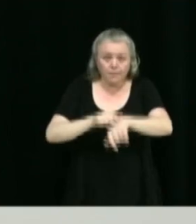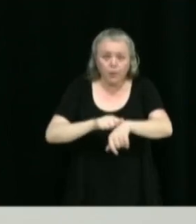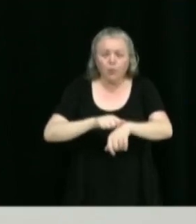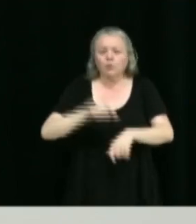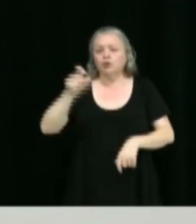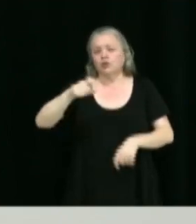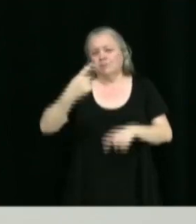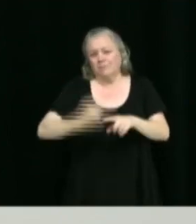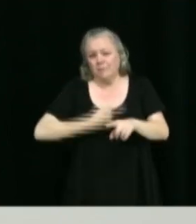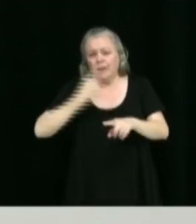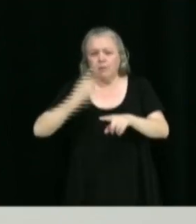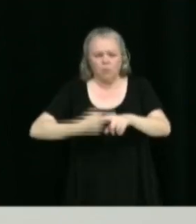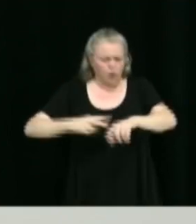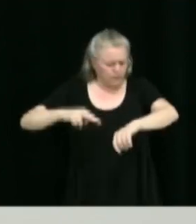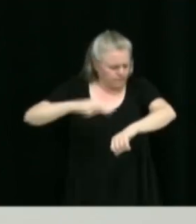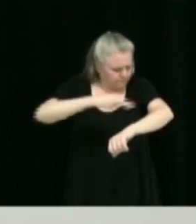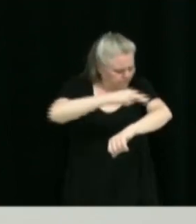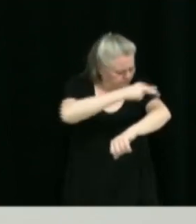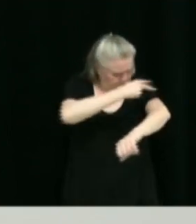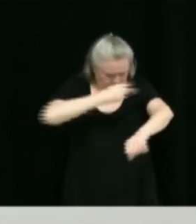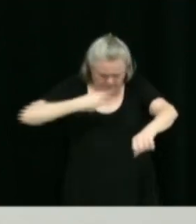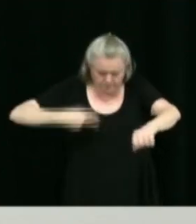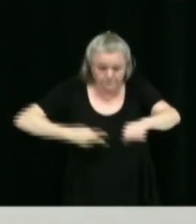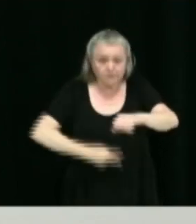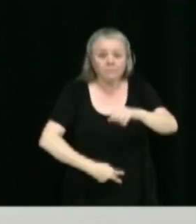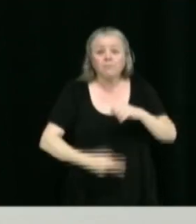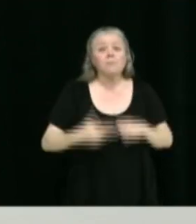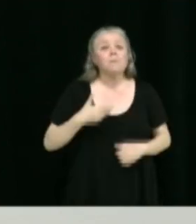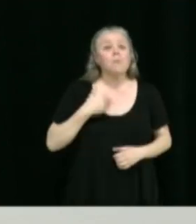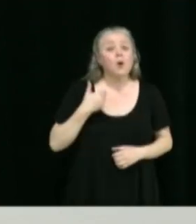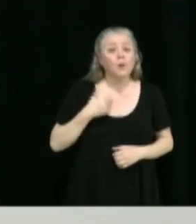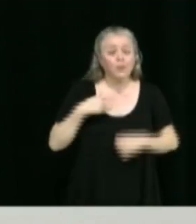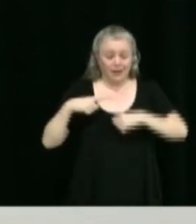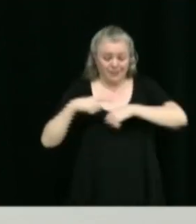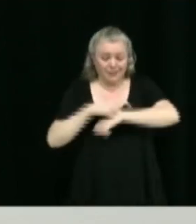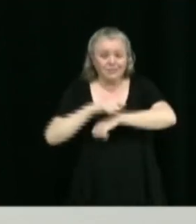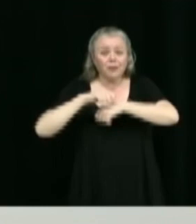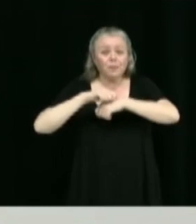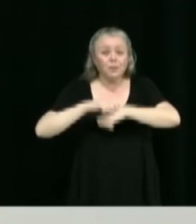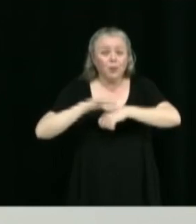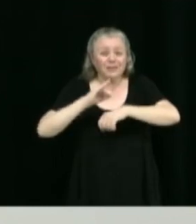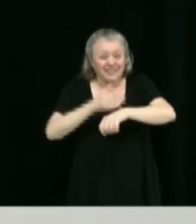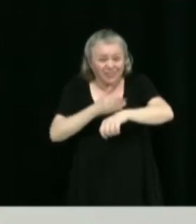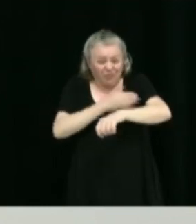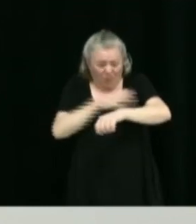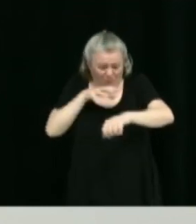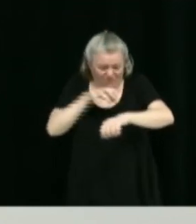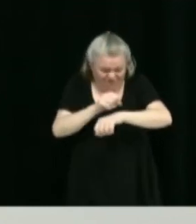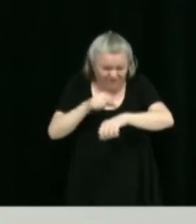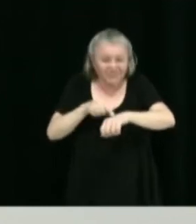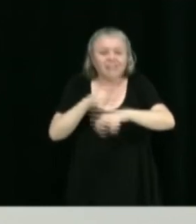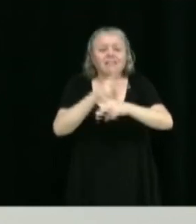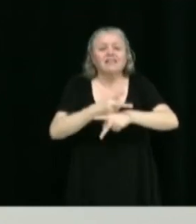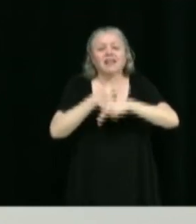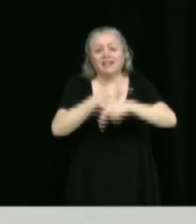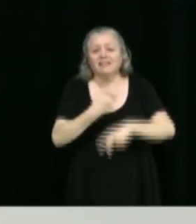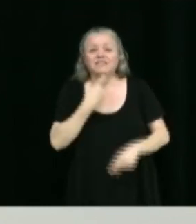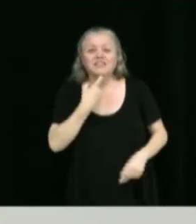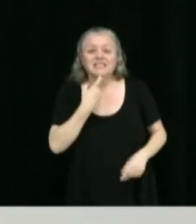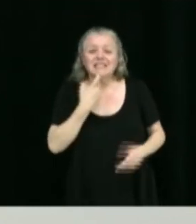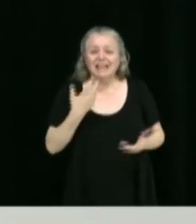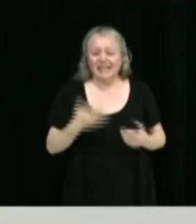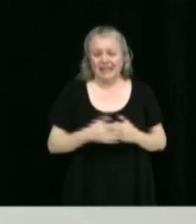mois, car les cancers de la peau sont très faciles à traiter lorsqu'ils sont détectés à un stade précoce, attendu que la Fondation